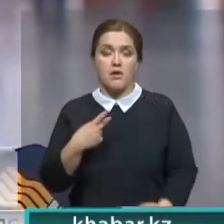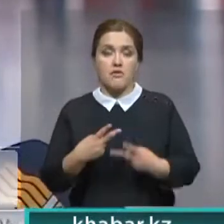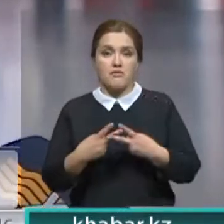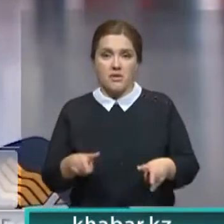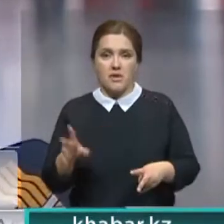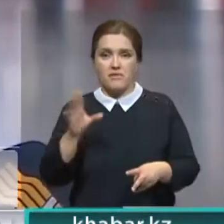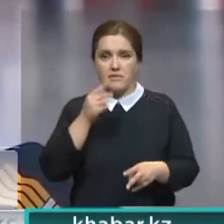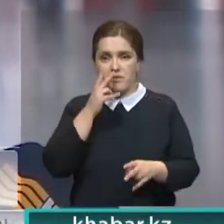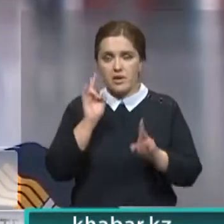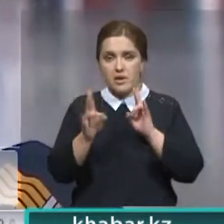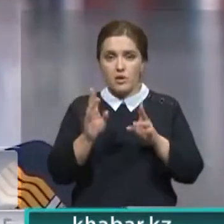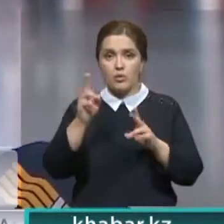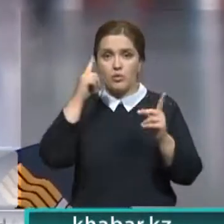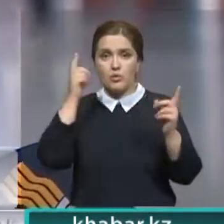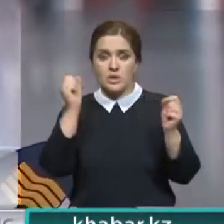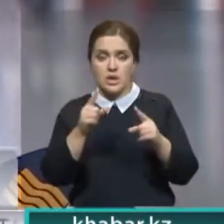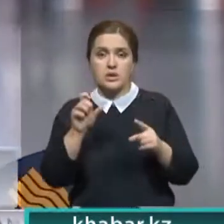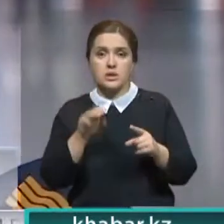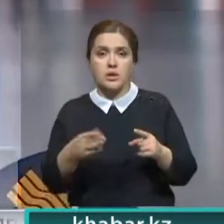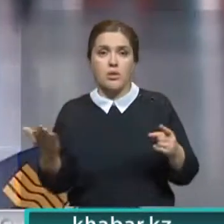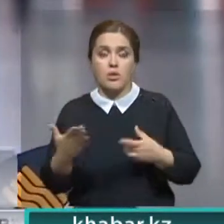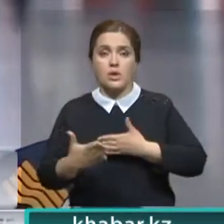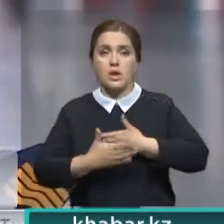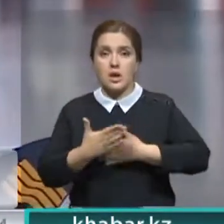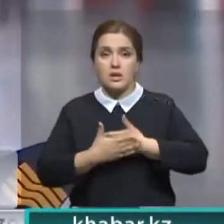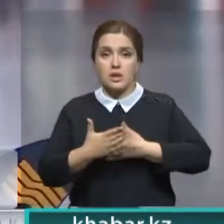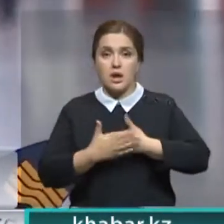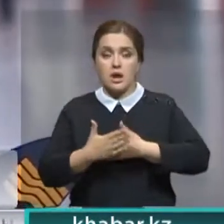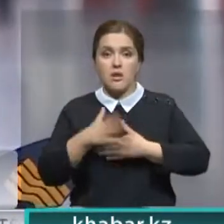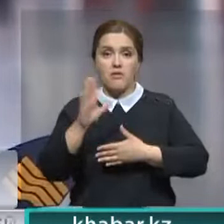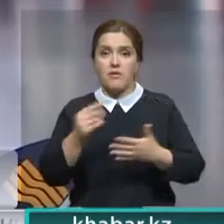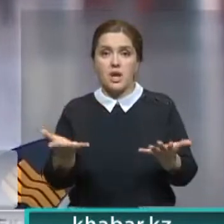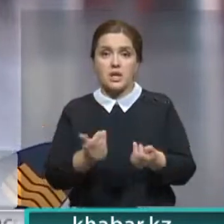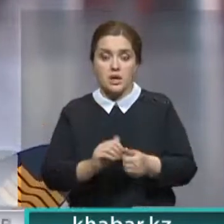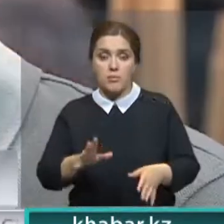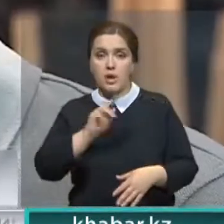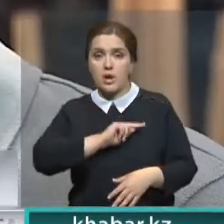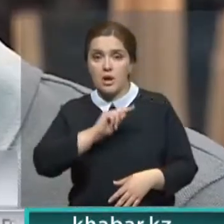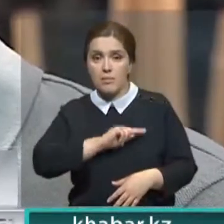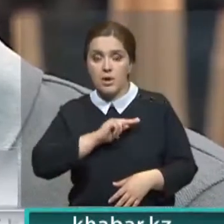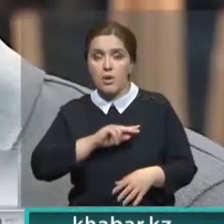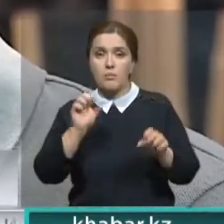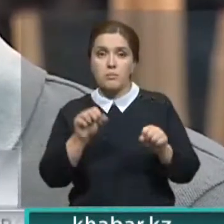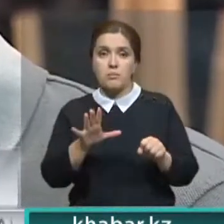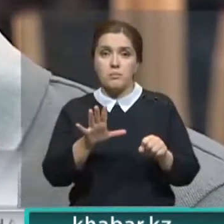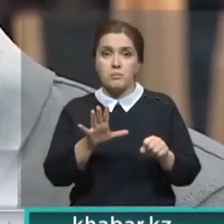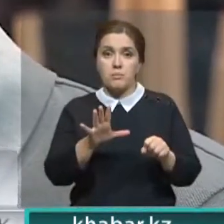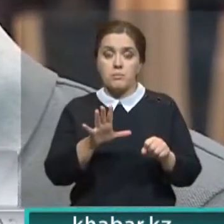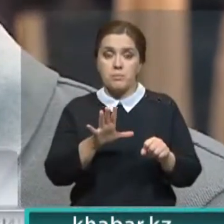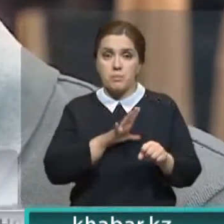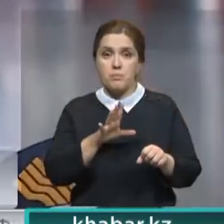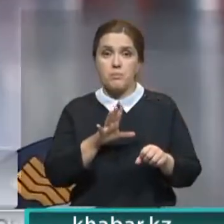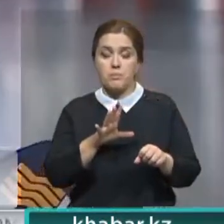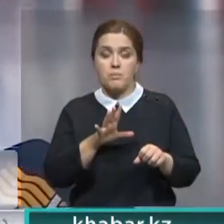Если кто-то узнает, по какой статье я отбывала наказание, очень маловероятно, что меня примут на работу хоть куда-то. Можно было бы его и социализировать, и